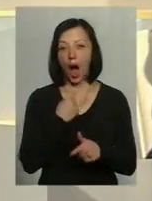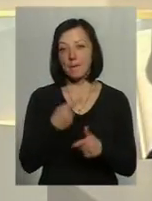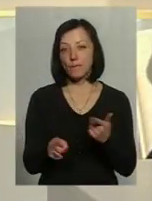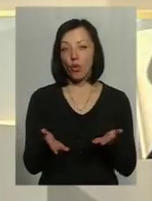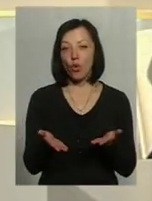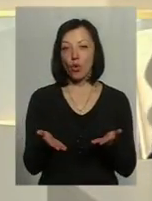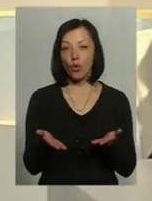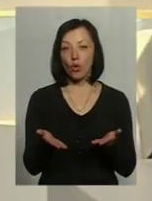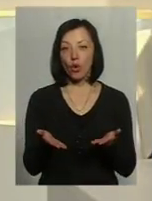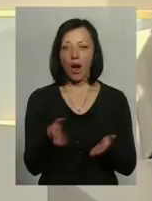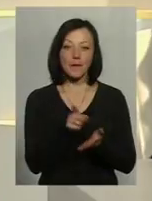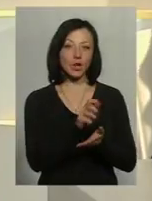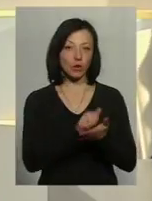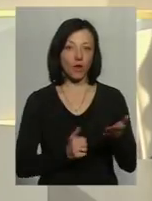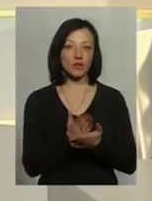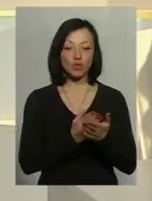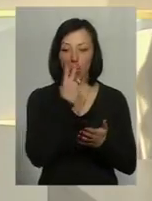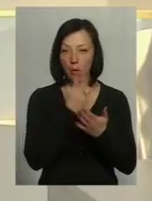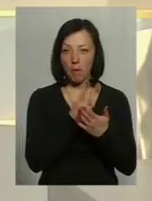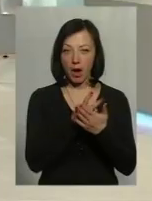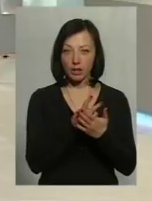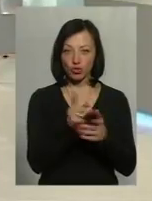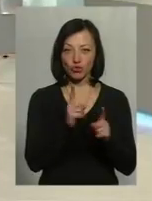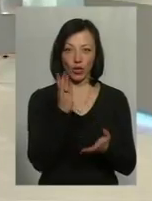фіскальна служба побачила